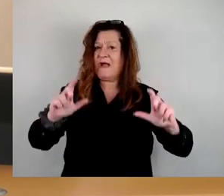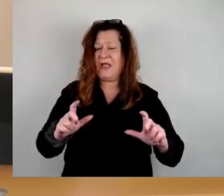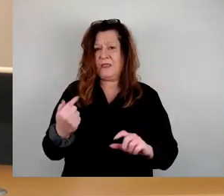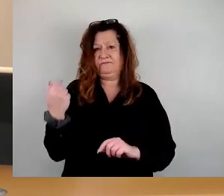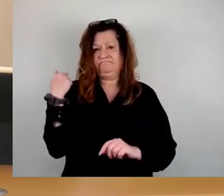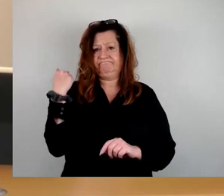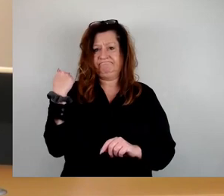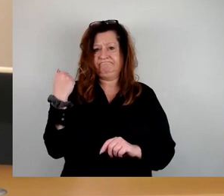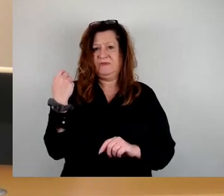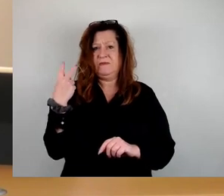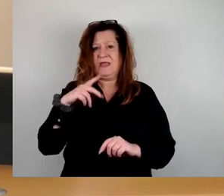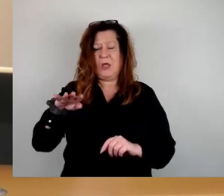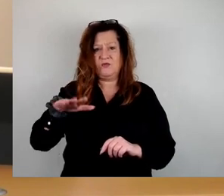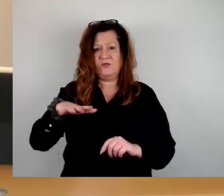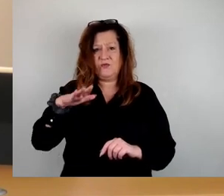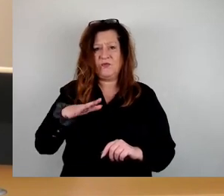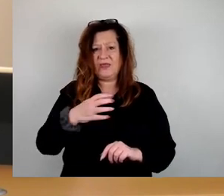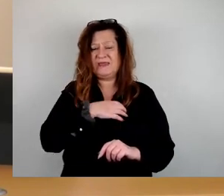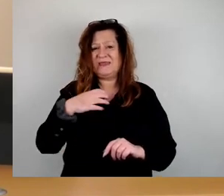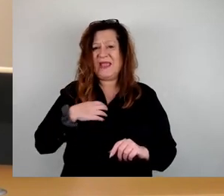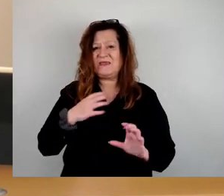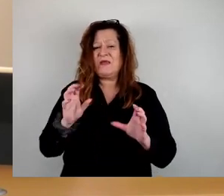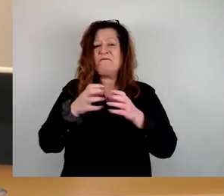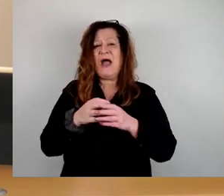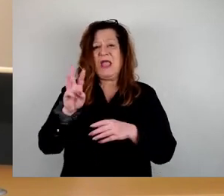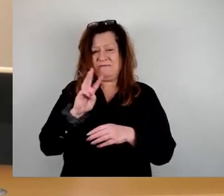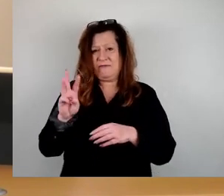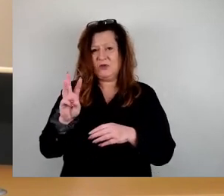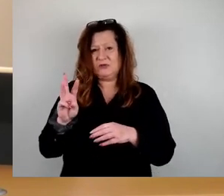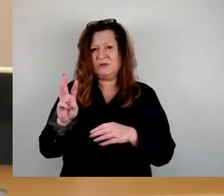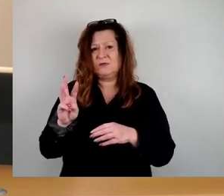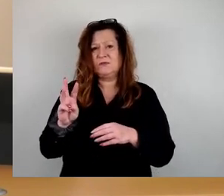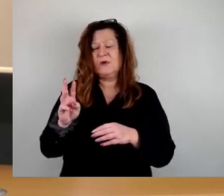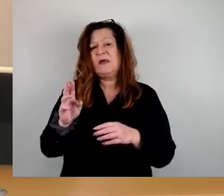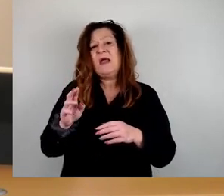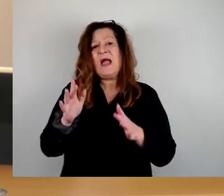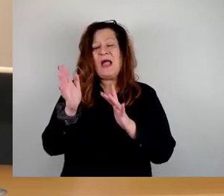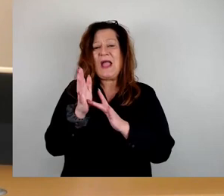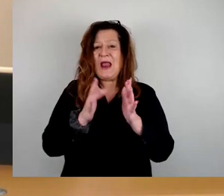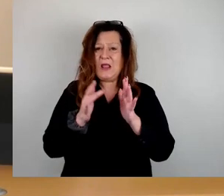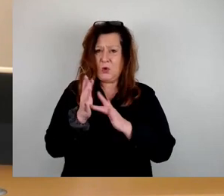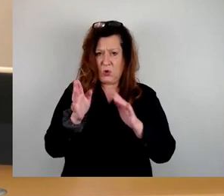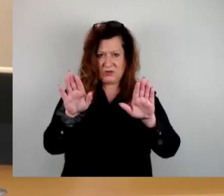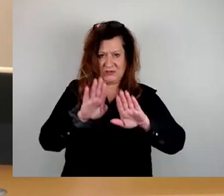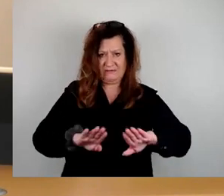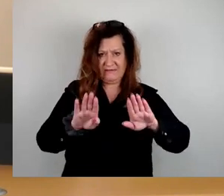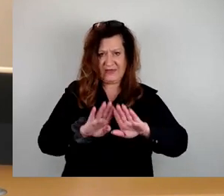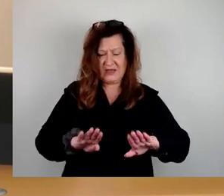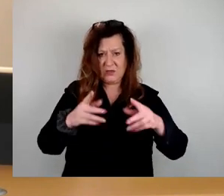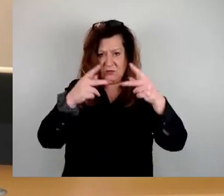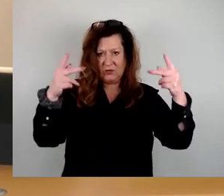vom Dresdner Verein BIRT durchgeführte interreligiöse Friedenskonzert. Zuerst Mensch